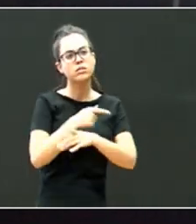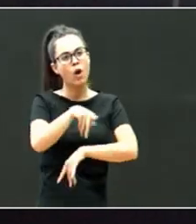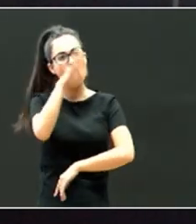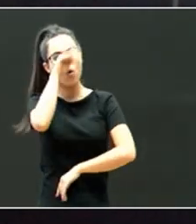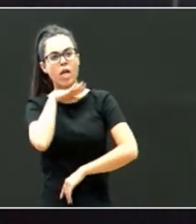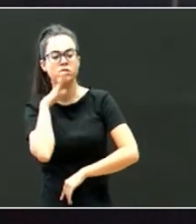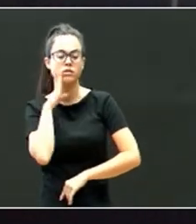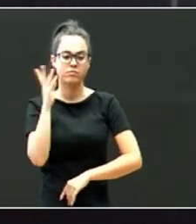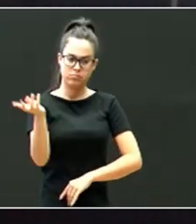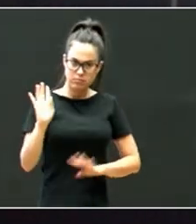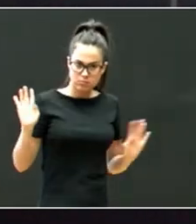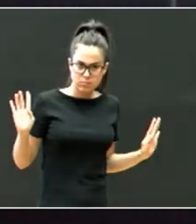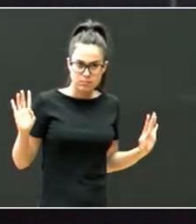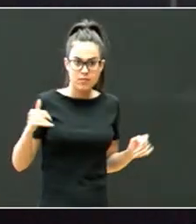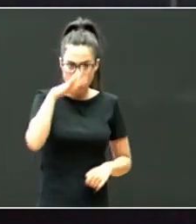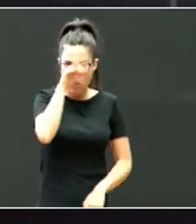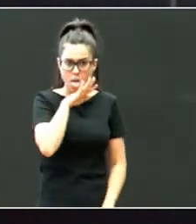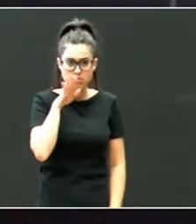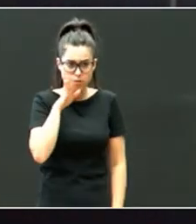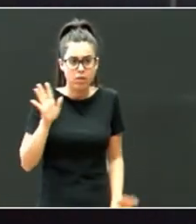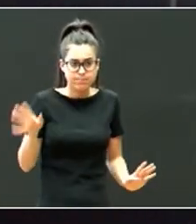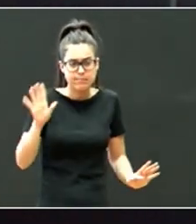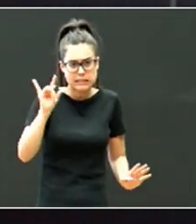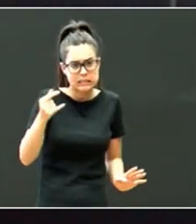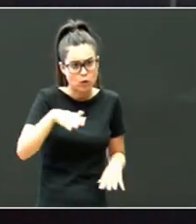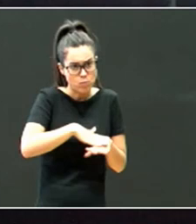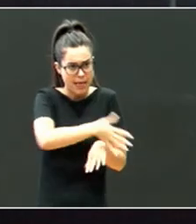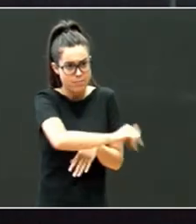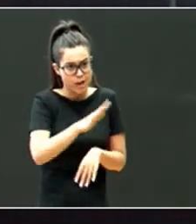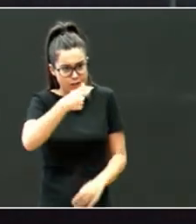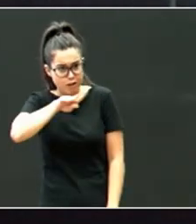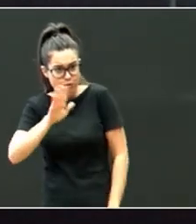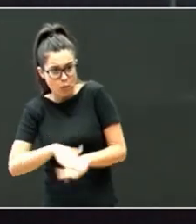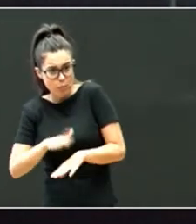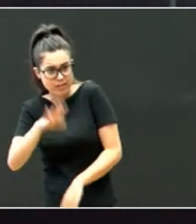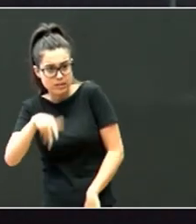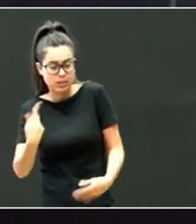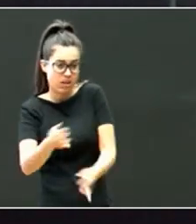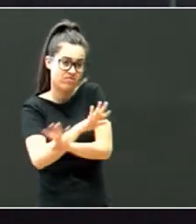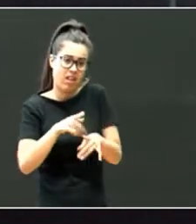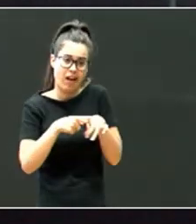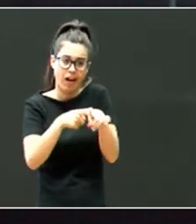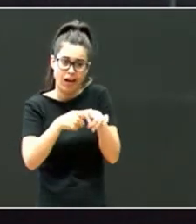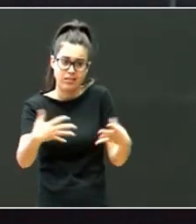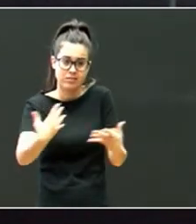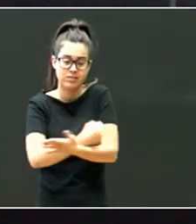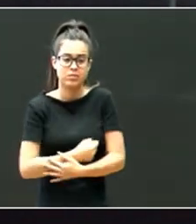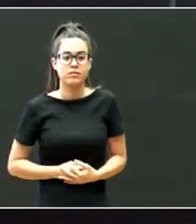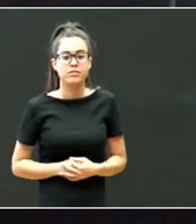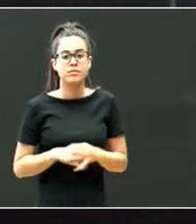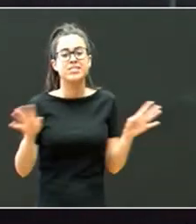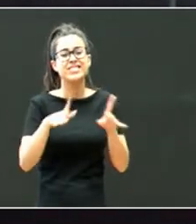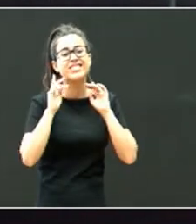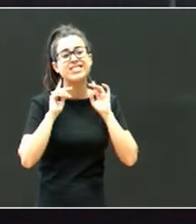bueno, gurasoak, daukate, daukatena, eta gu, daukogu, daukoguna, ozake, e, bale, mezez, eta kasu